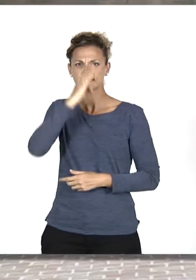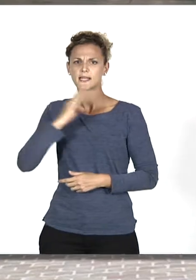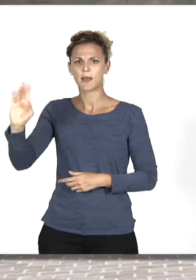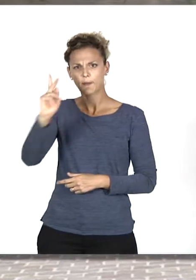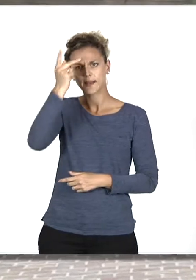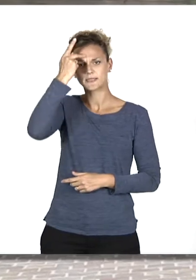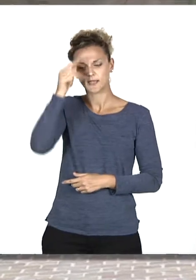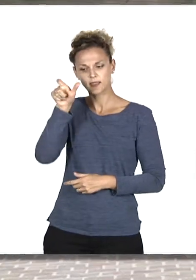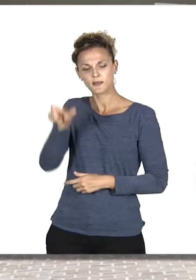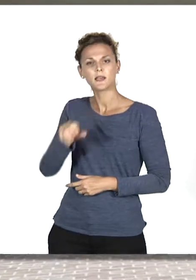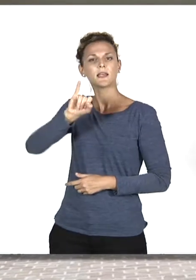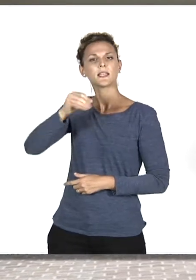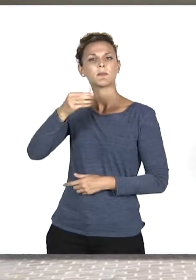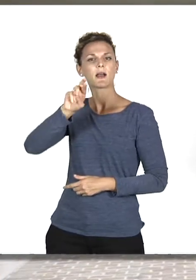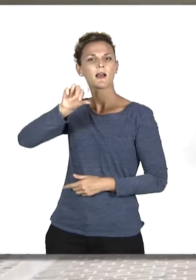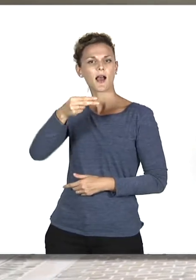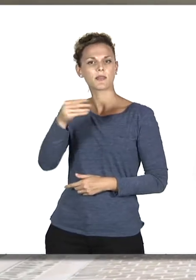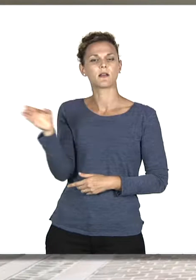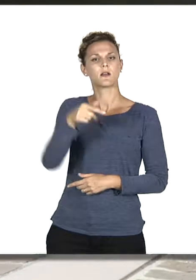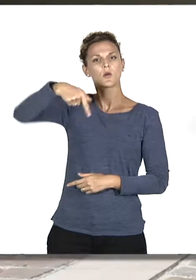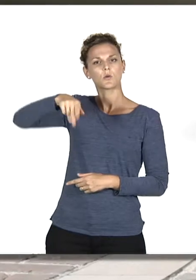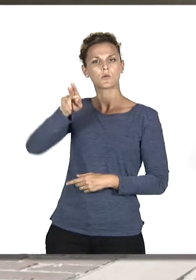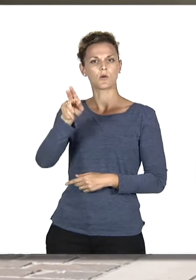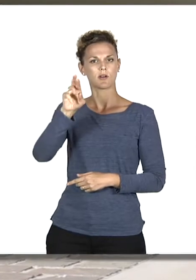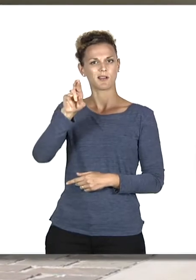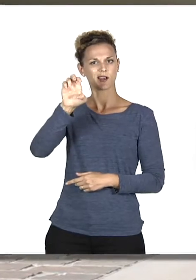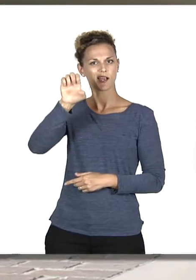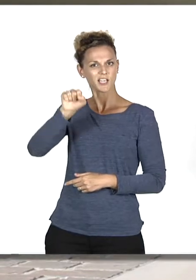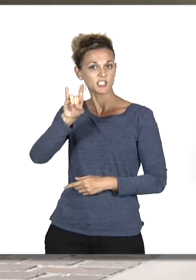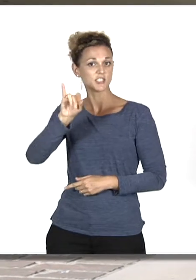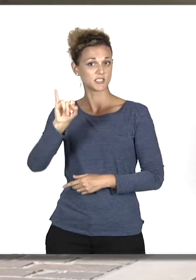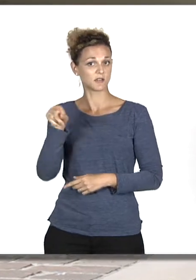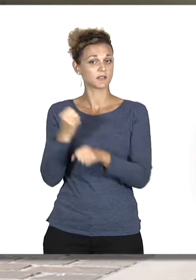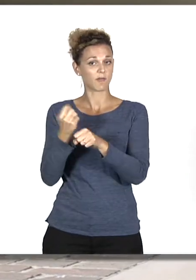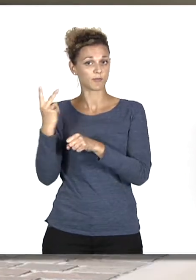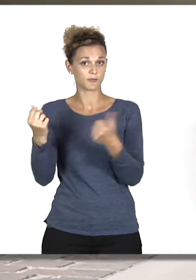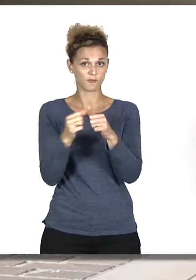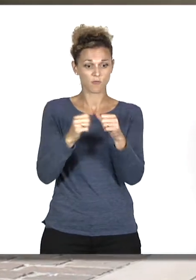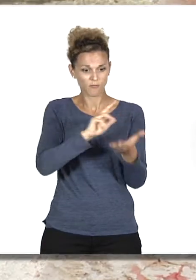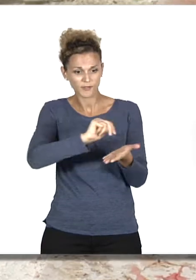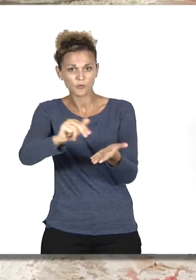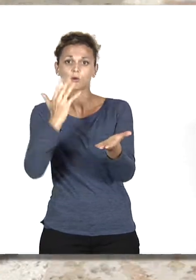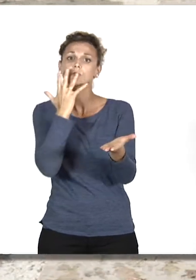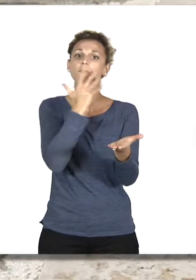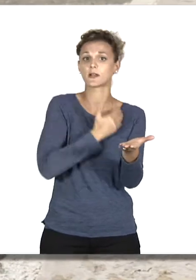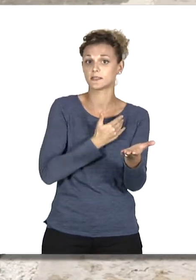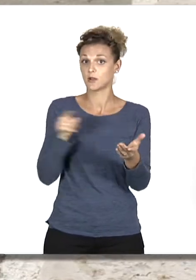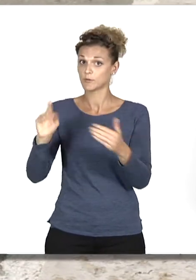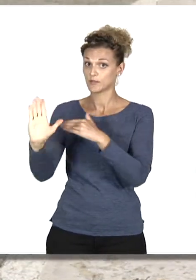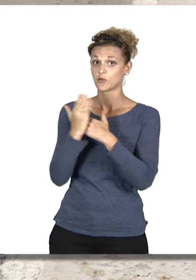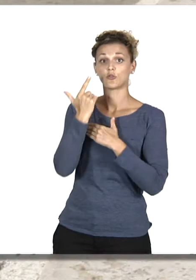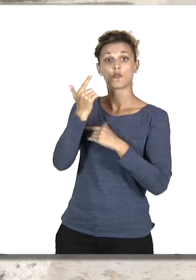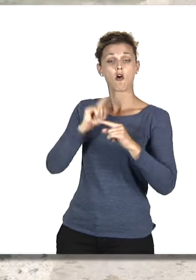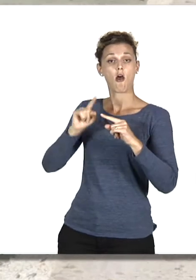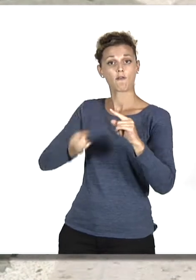pakistanais qui s'appelle Imran Kouraishi, avec son travail de coloriste de l'espace public, et qui présentera pour la première fois une œuvre, deux